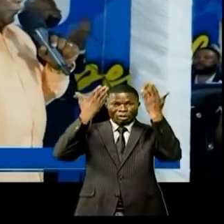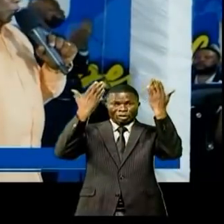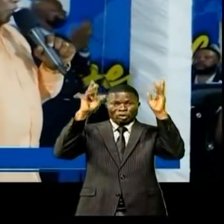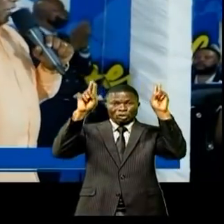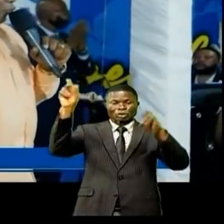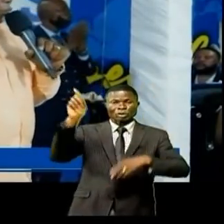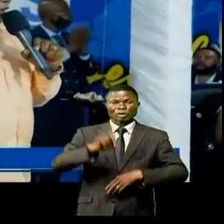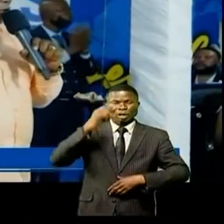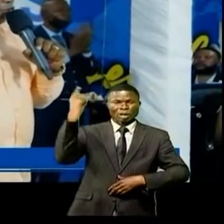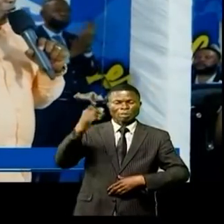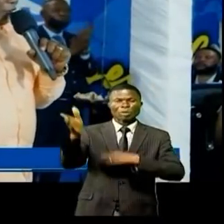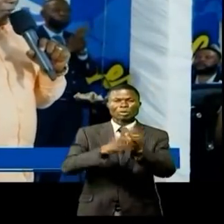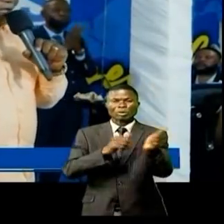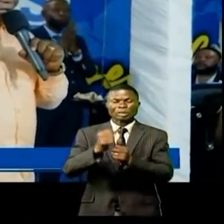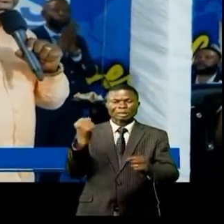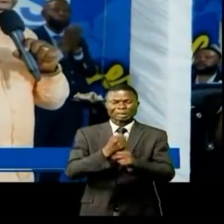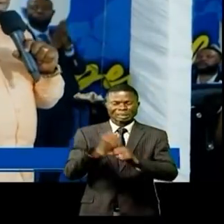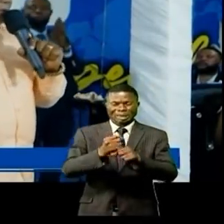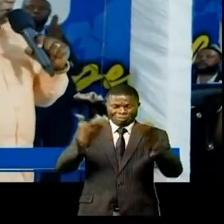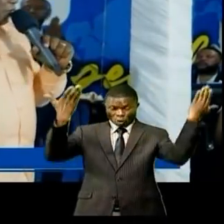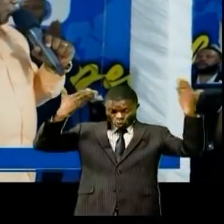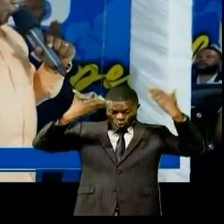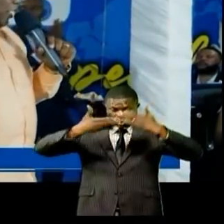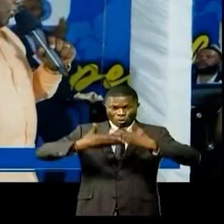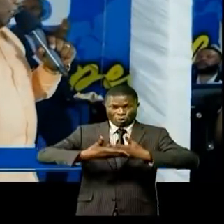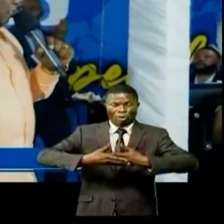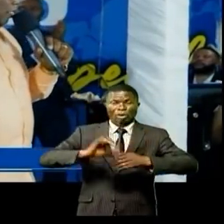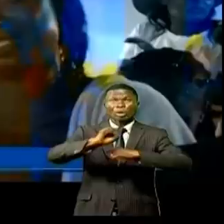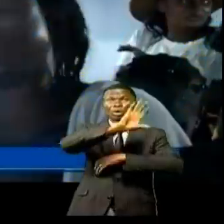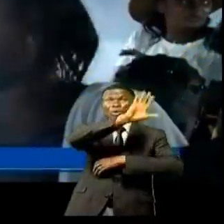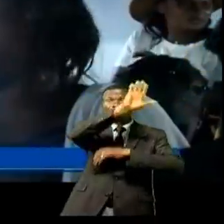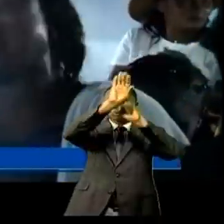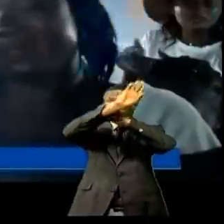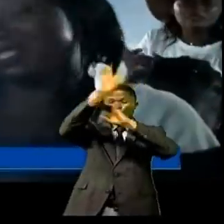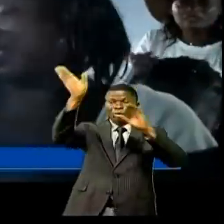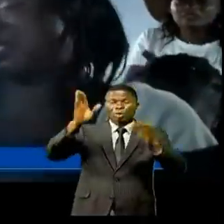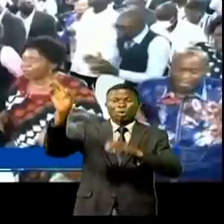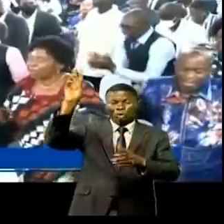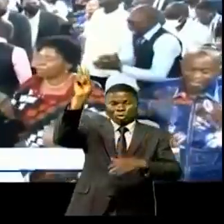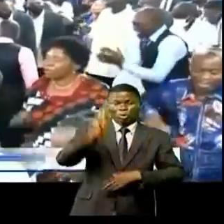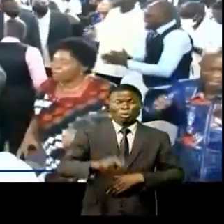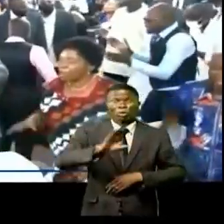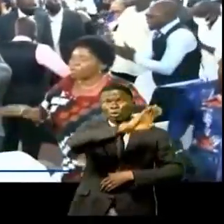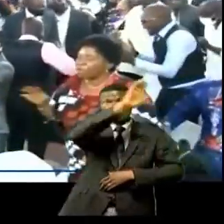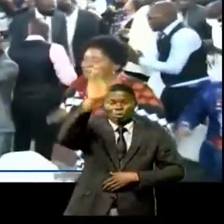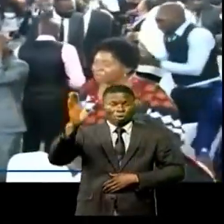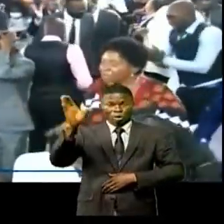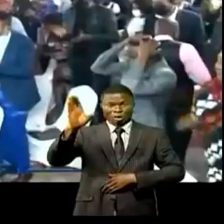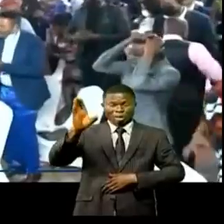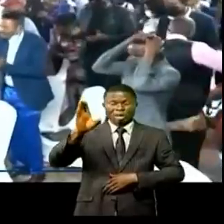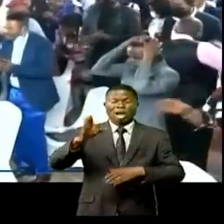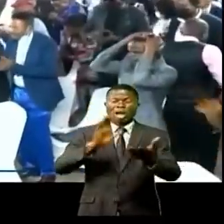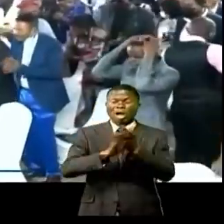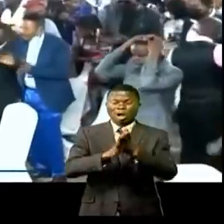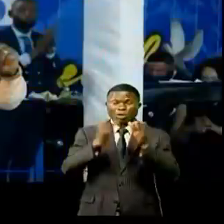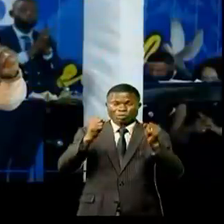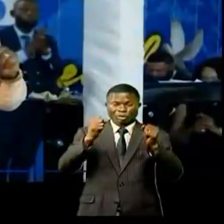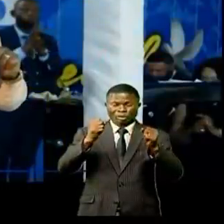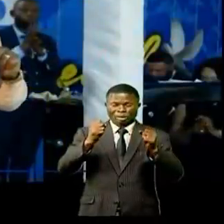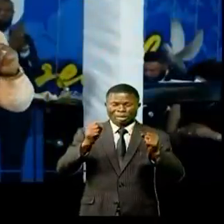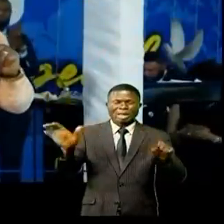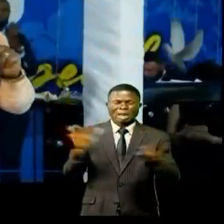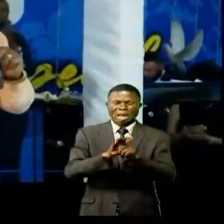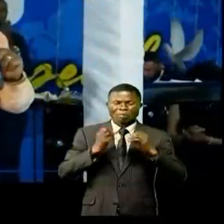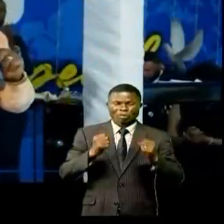monde, pour détruire les œuvres des ténèbres, que les chaînes tombent. Les chaînes les plus ténaces de ta famille, d